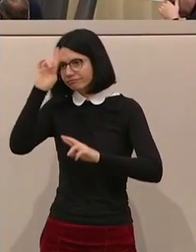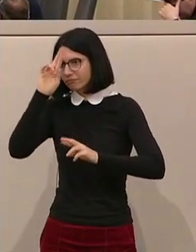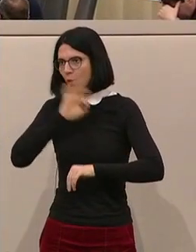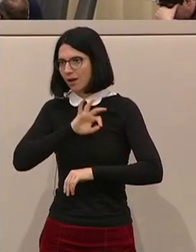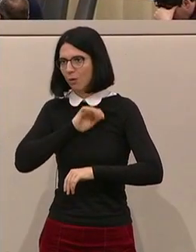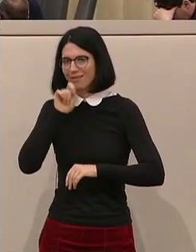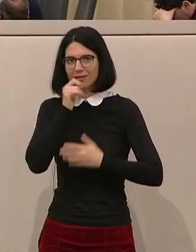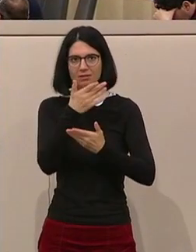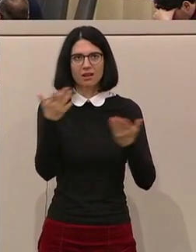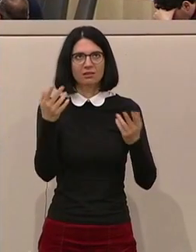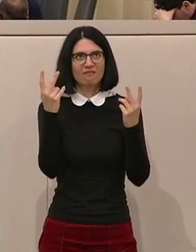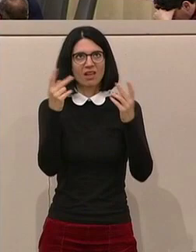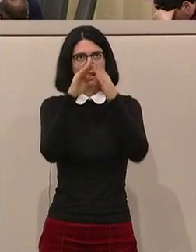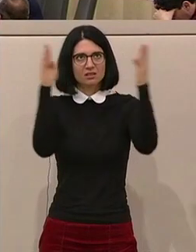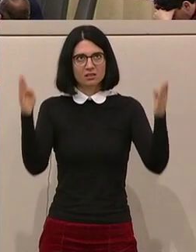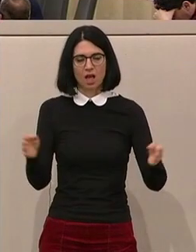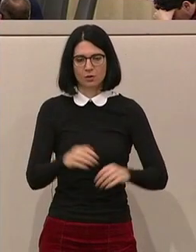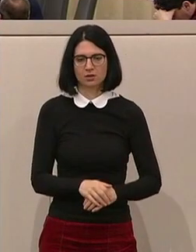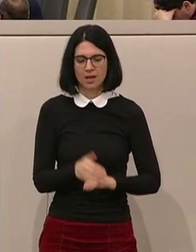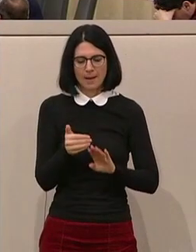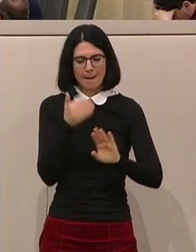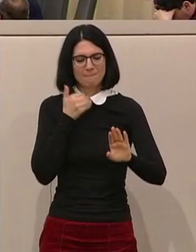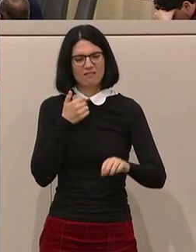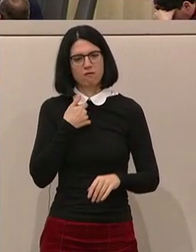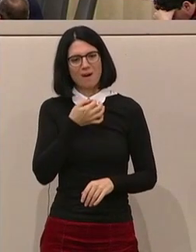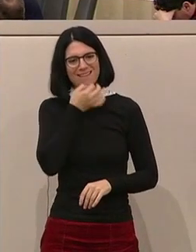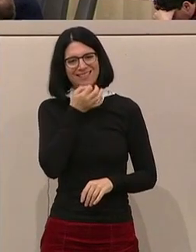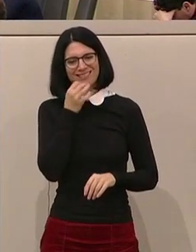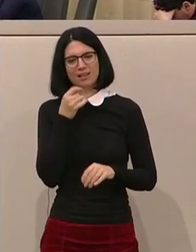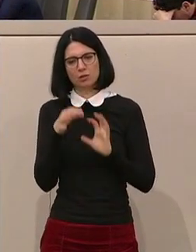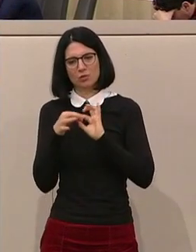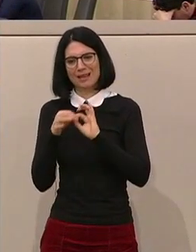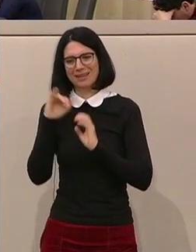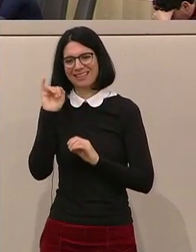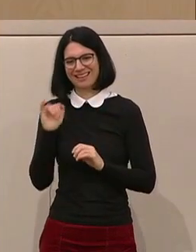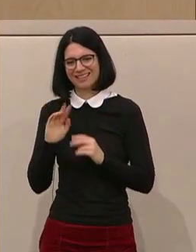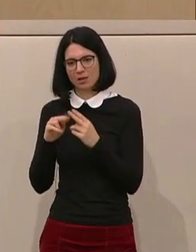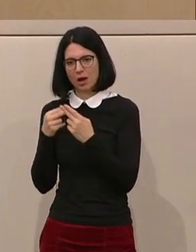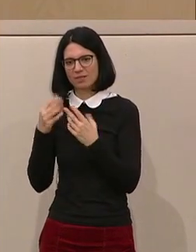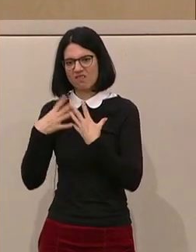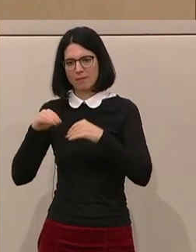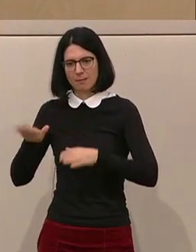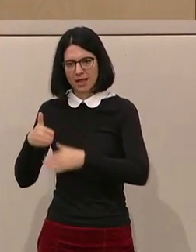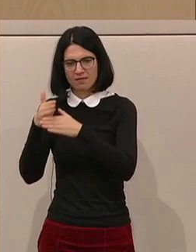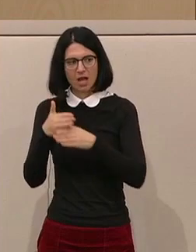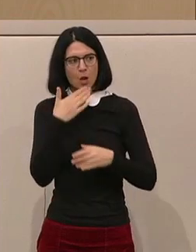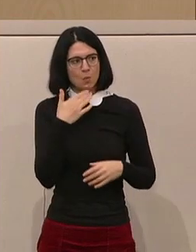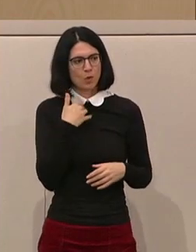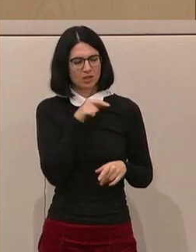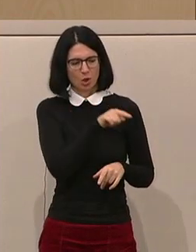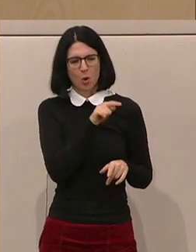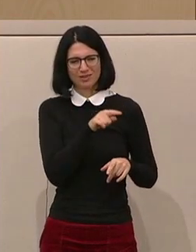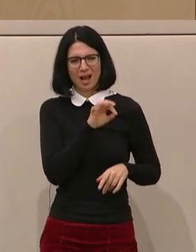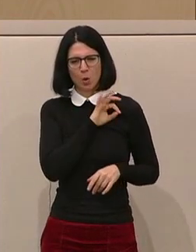hohes Haus. Bevor ich zu meiner Rede, zu der Indexierung der Familienbeihilfe komme, möchte ich jetzt noch auf die Kollegin